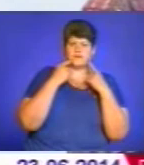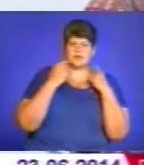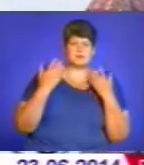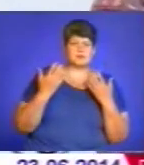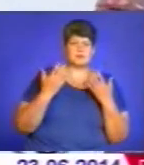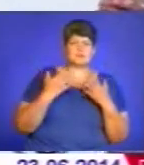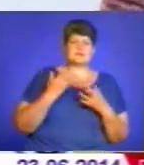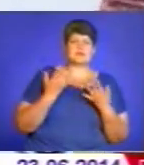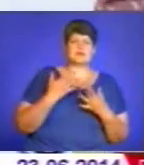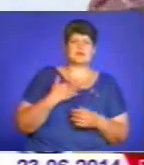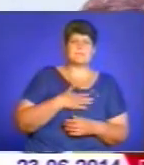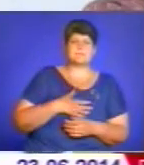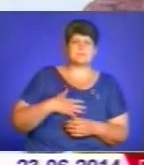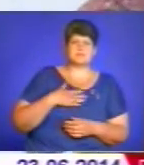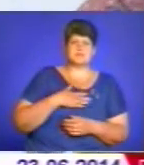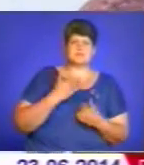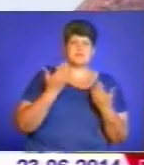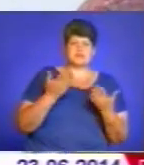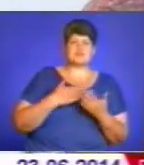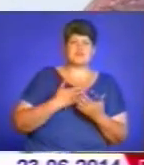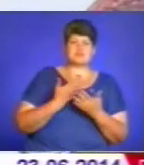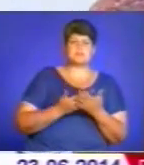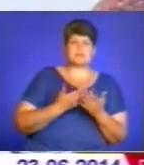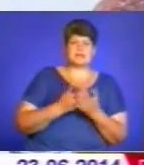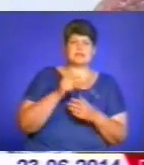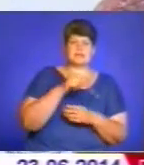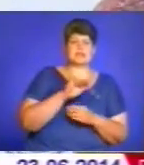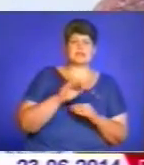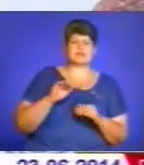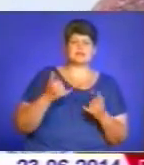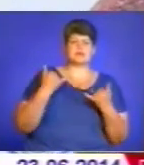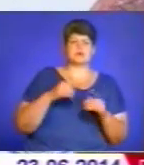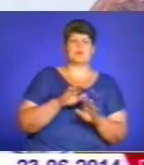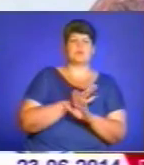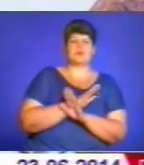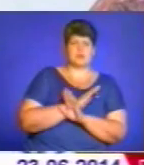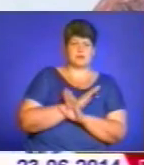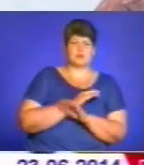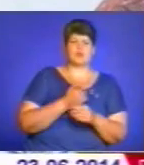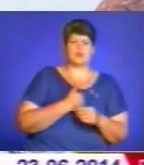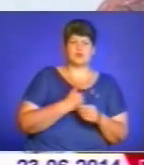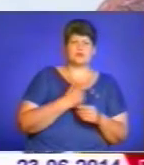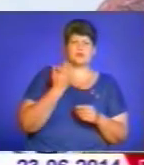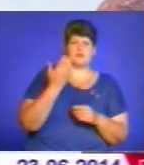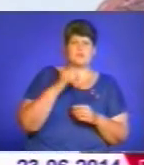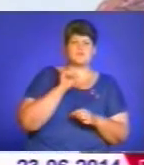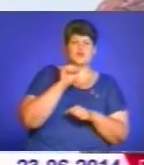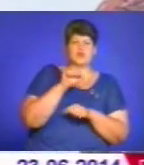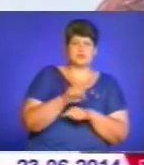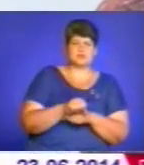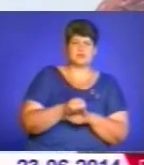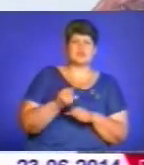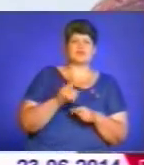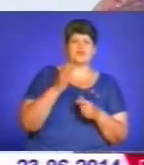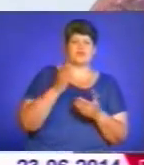переживав за вас і вашим прикладом, і за тих дітей, що зараз погибли. Я хотів би дуже вам вклонитися, що ви є такі всі